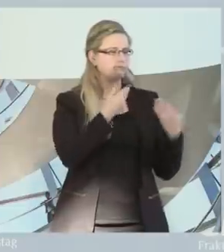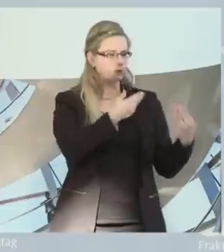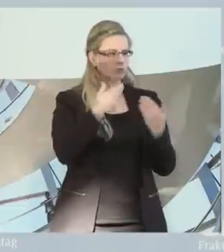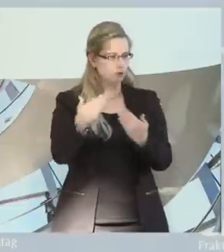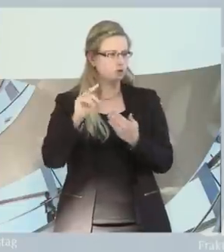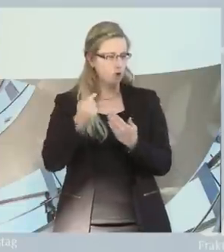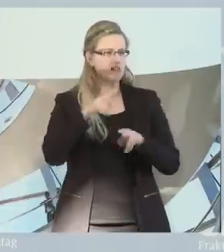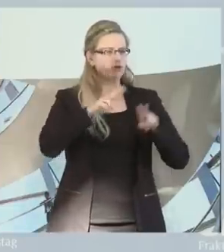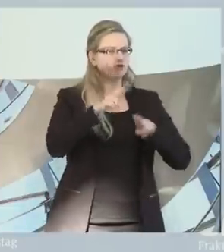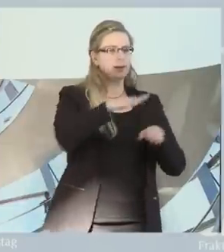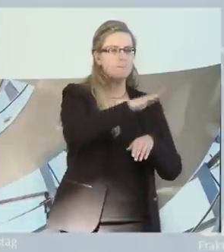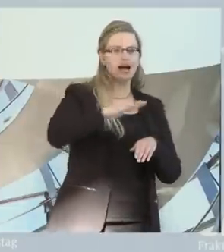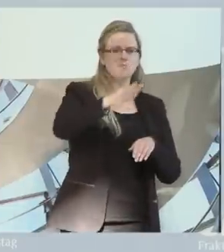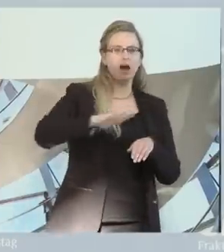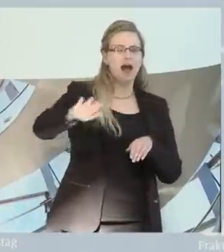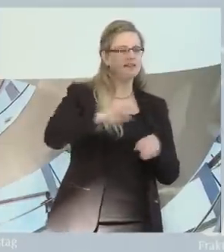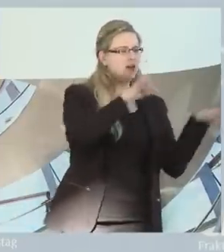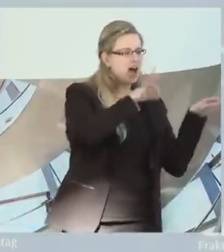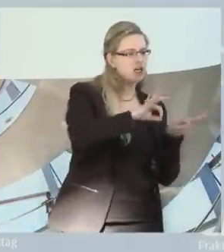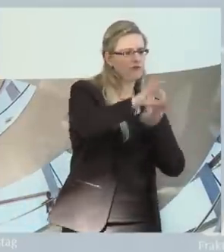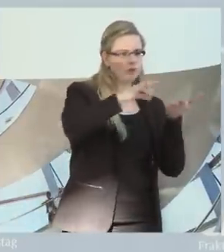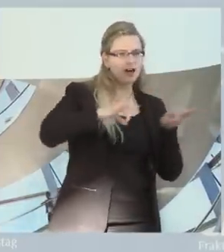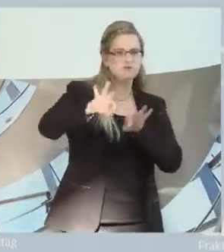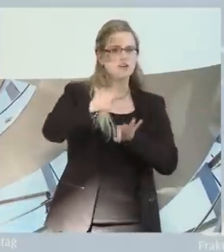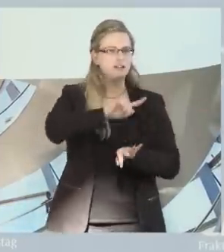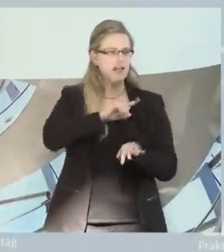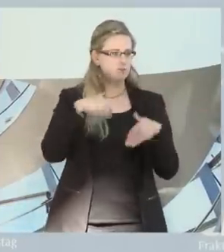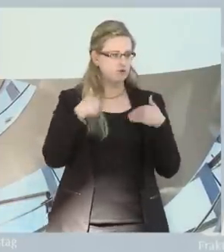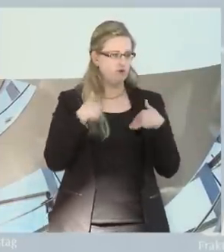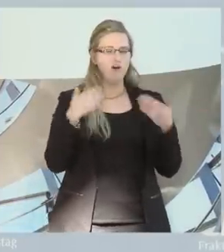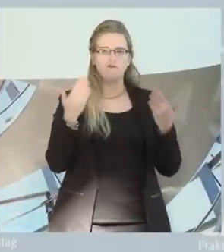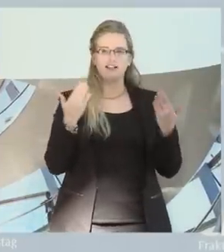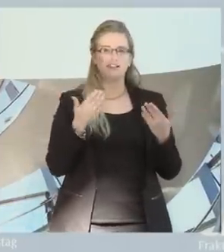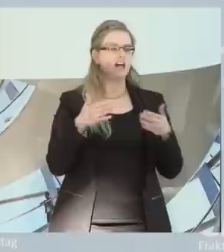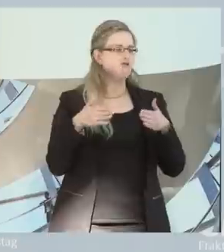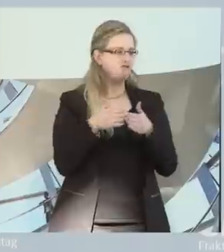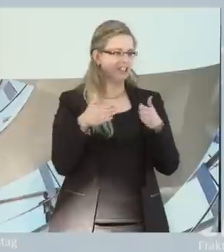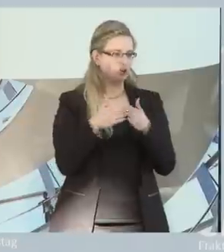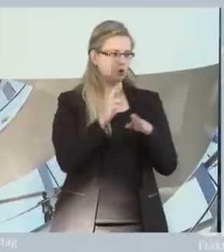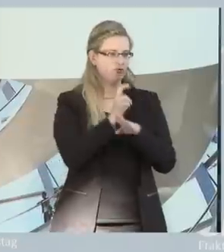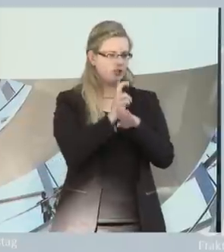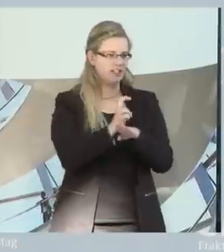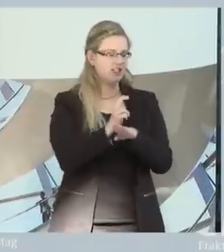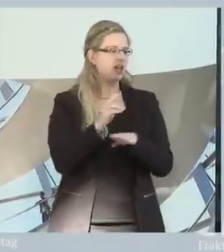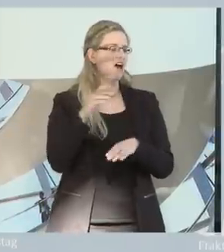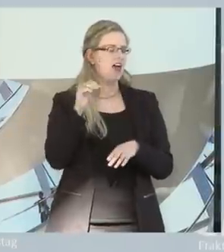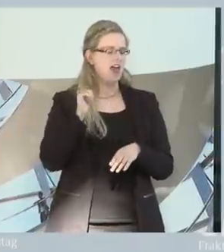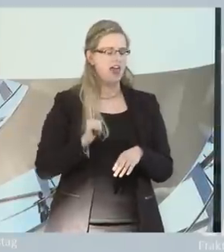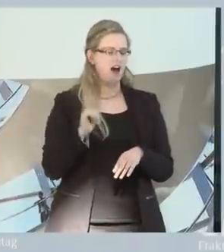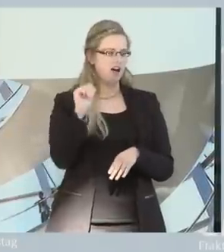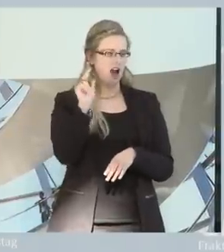einführen wird. Und ich freue mich sehr, dass unser Fraktionsvorsitzender Volker Kauder in seiner Art authentisch